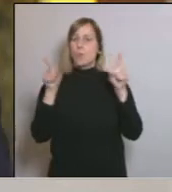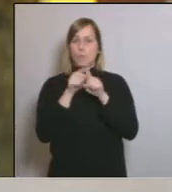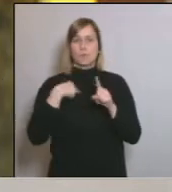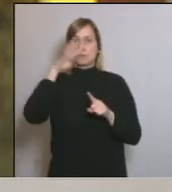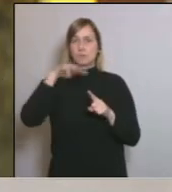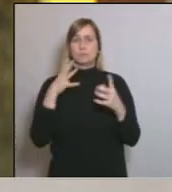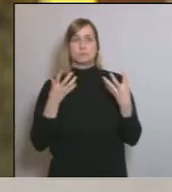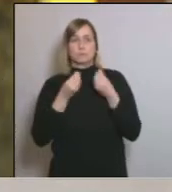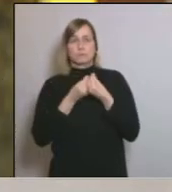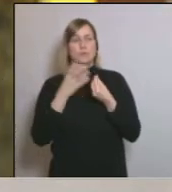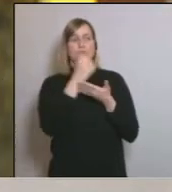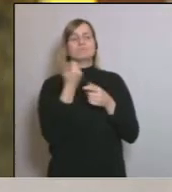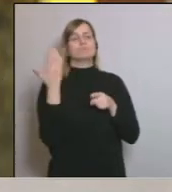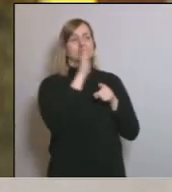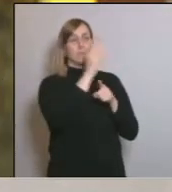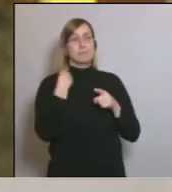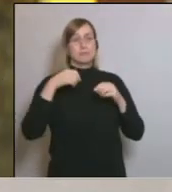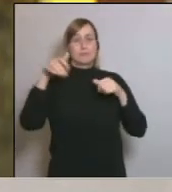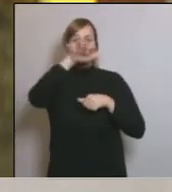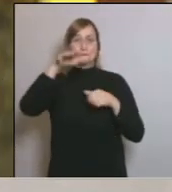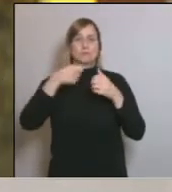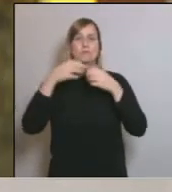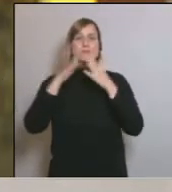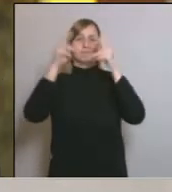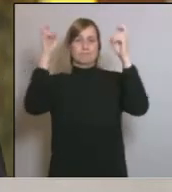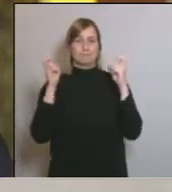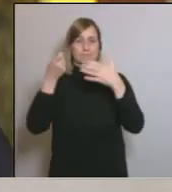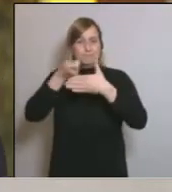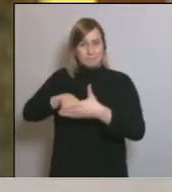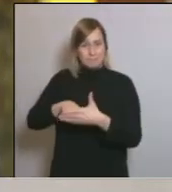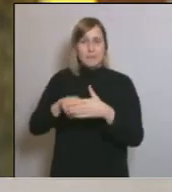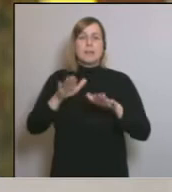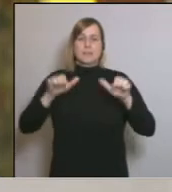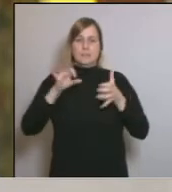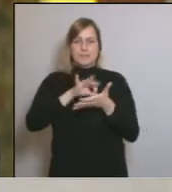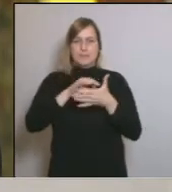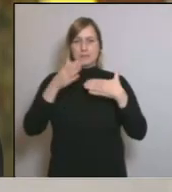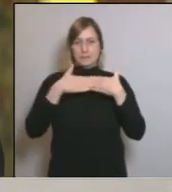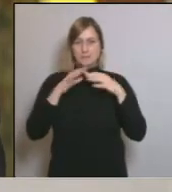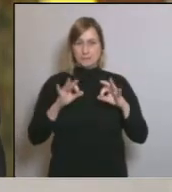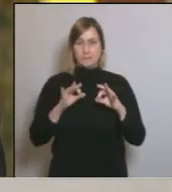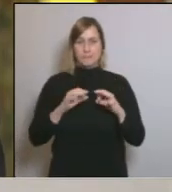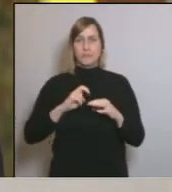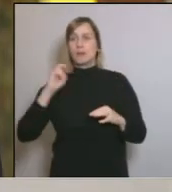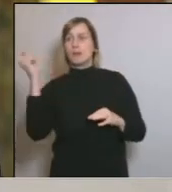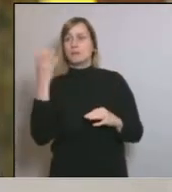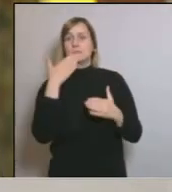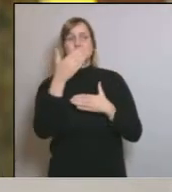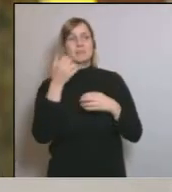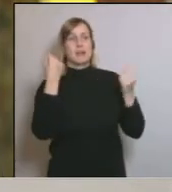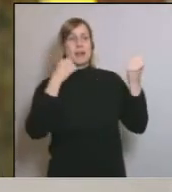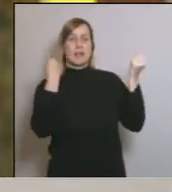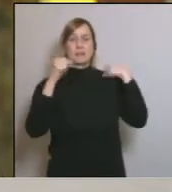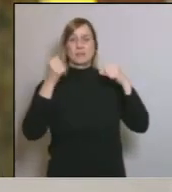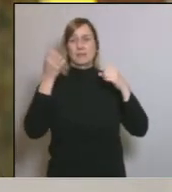el confinament total de la població excepte els serveis essencials. Altres aboguen per una reducció de la seva activitat econòmica. I